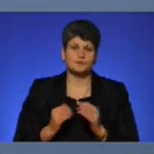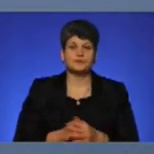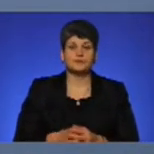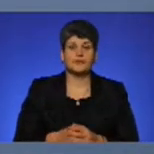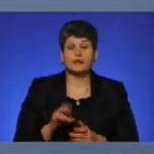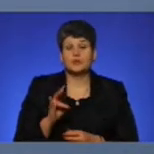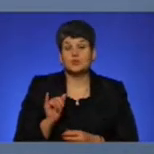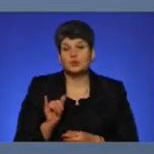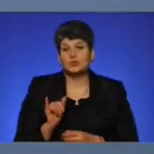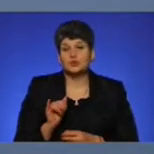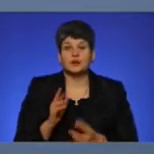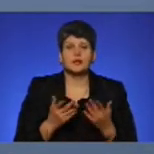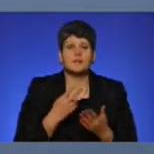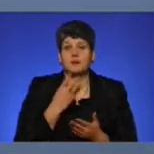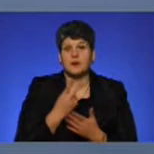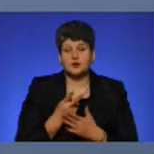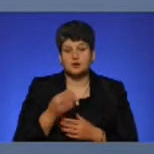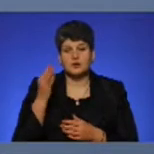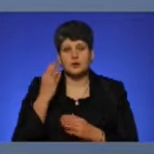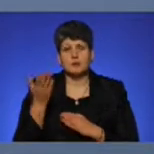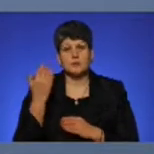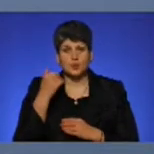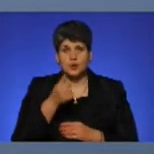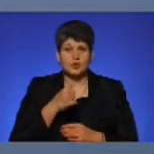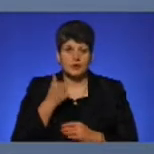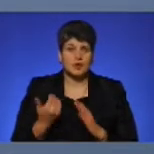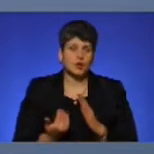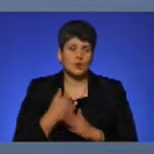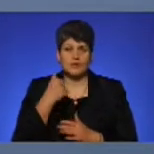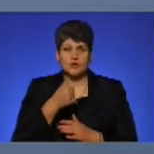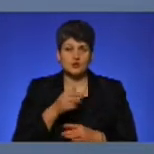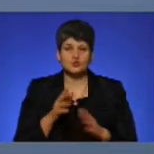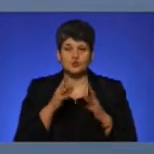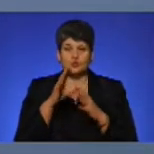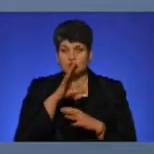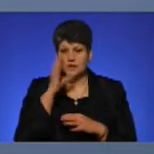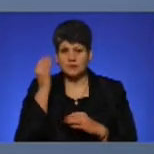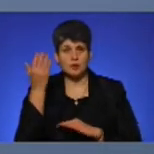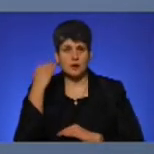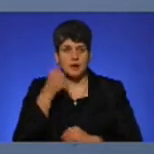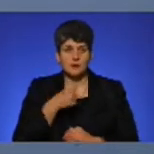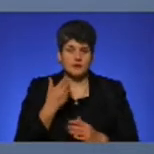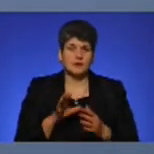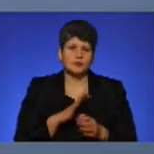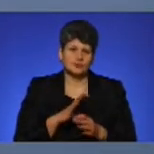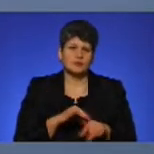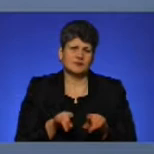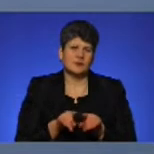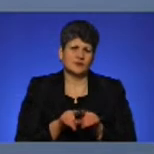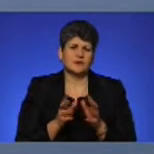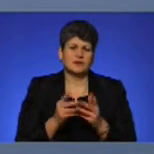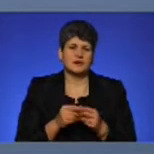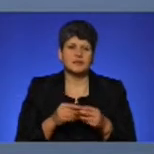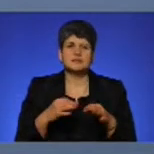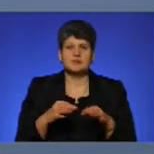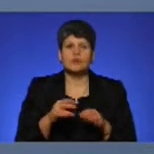якщо пригадати минулі роки, новорічну нічі попередніх років, десь випускалась така сама кількість транспорту.